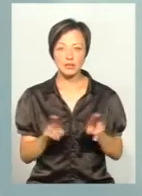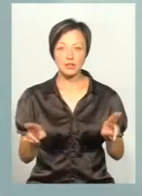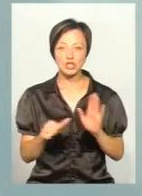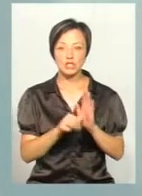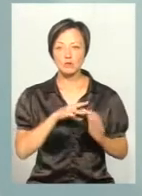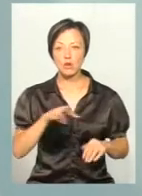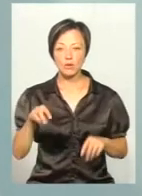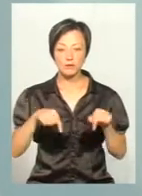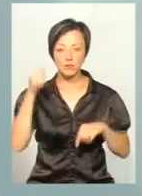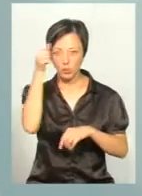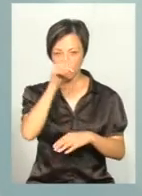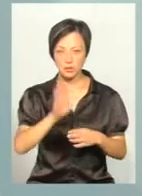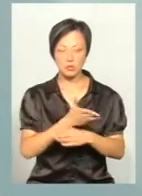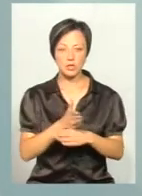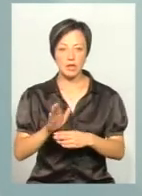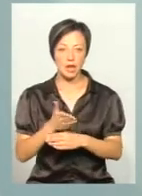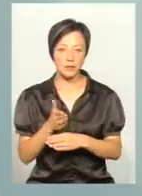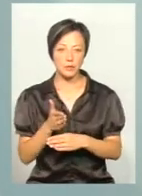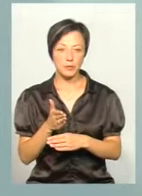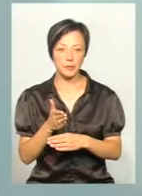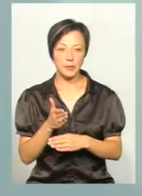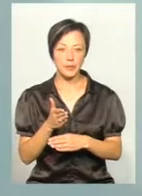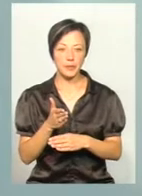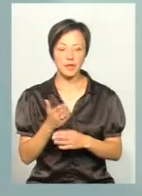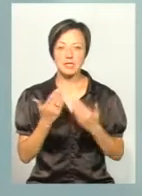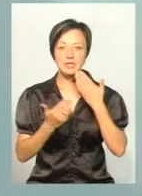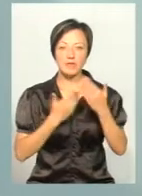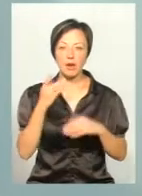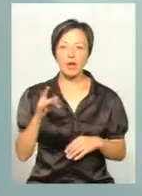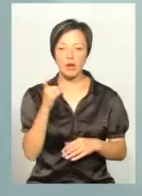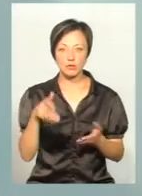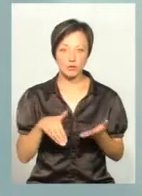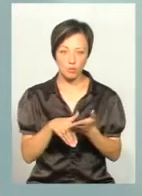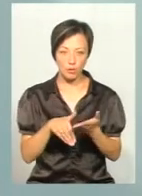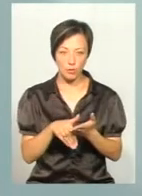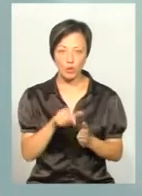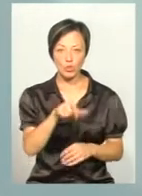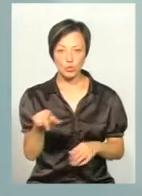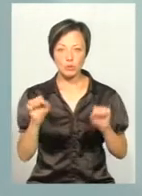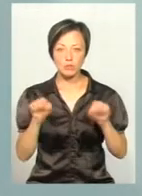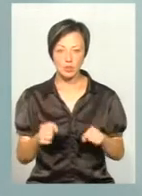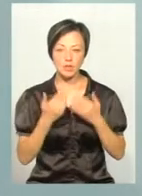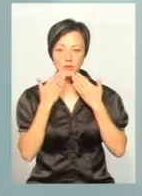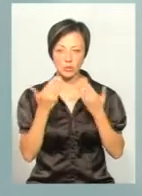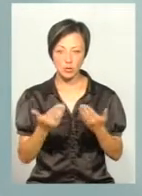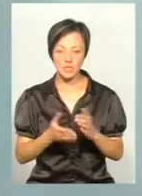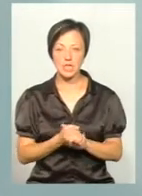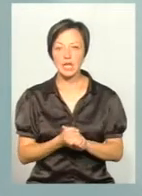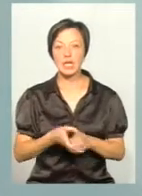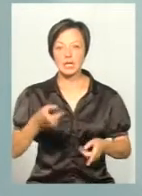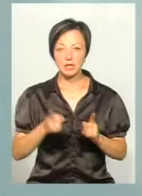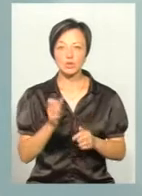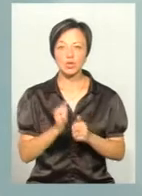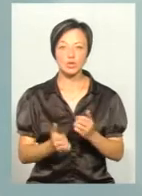мільйонів цьому році ми розпреділяємо звернення одноразова допомога, де люди можуть звернутися. Дійсно,